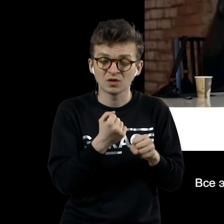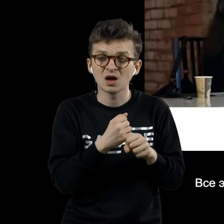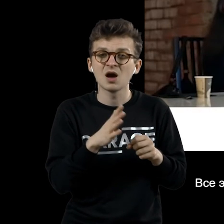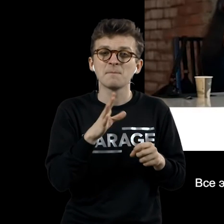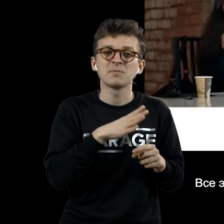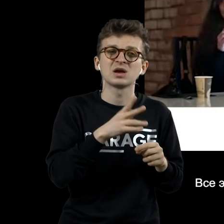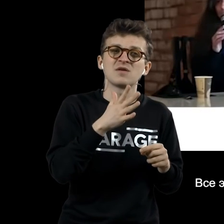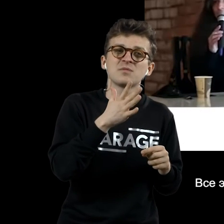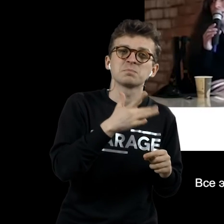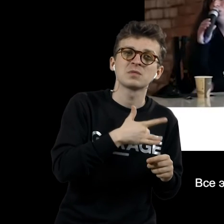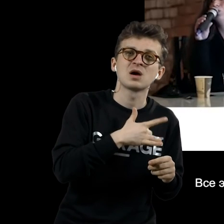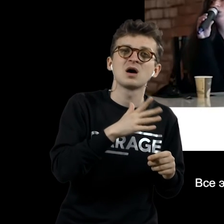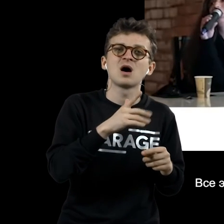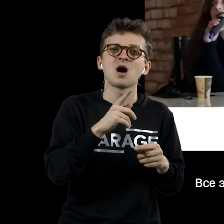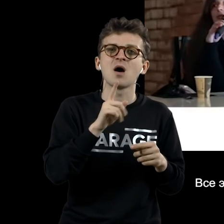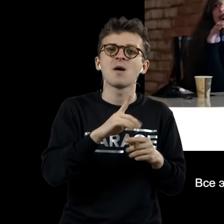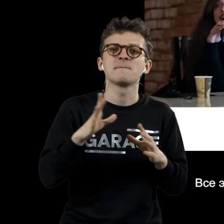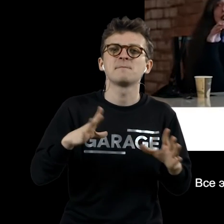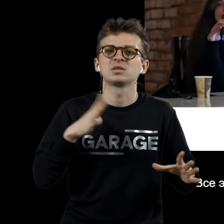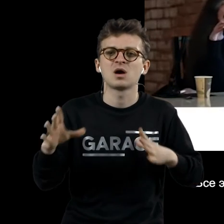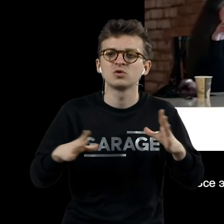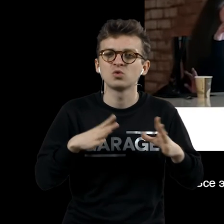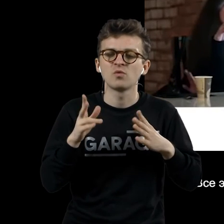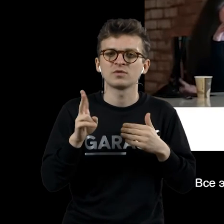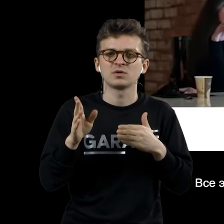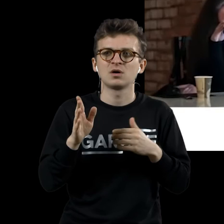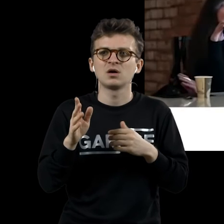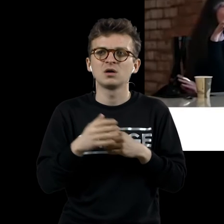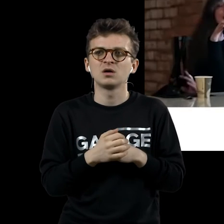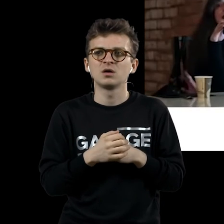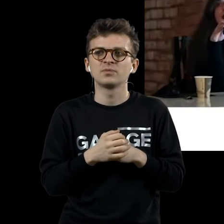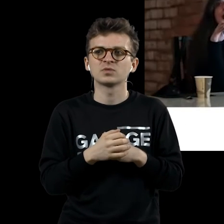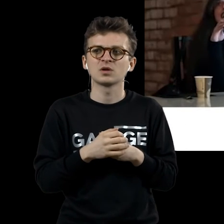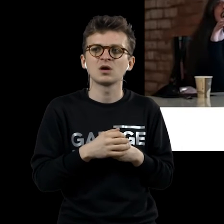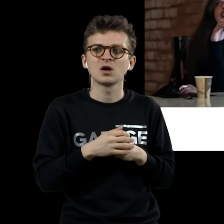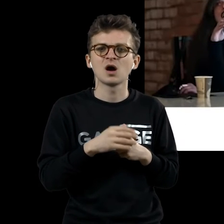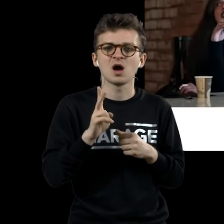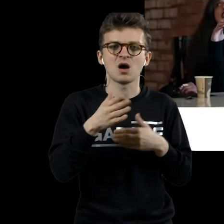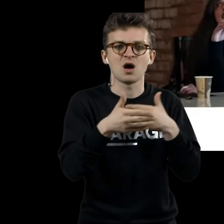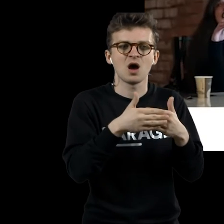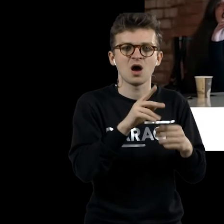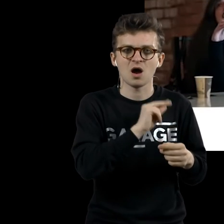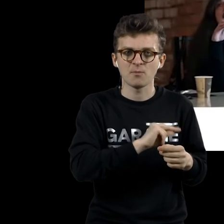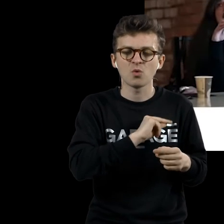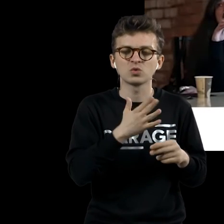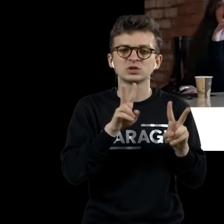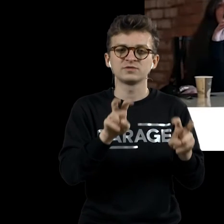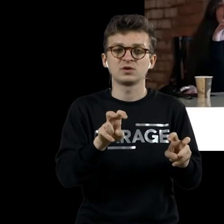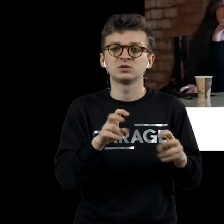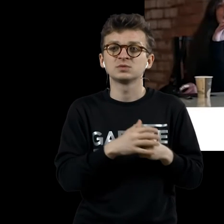подготовкой к некому опус магнуму Марселе Дюшану. Произведение, которое называется «Новобрачное,